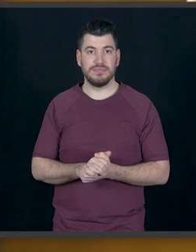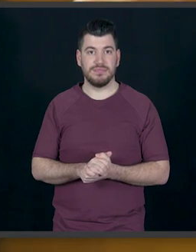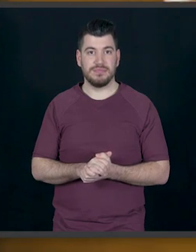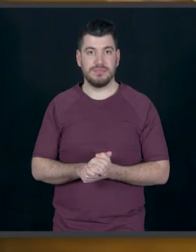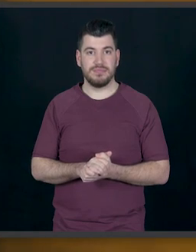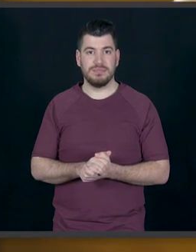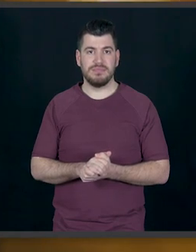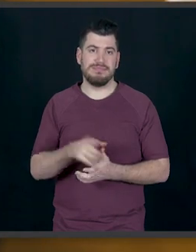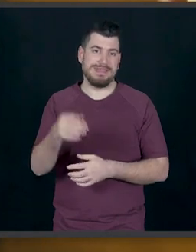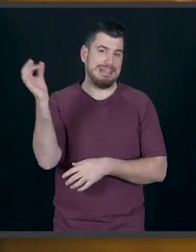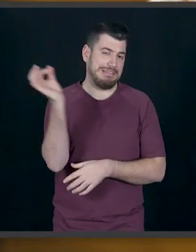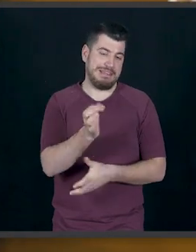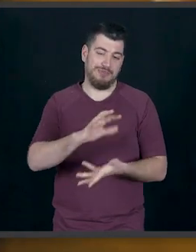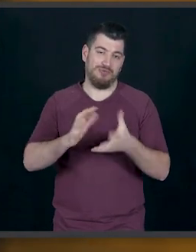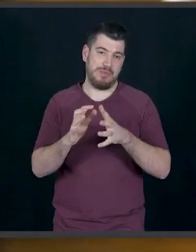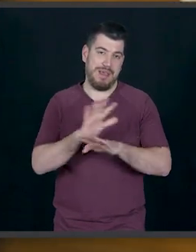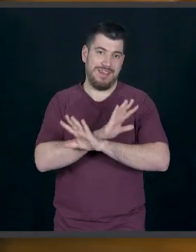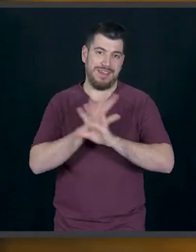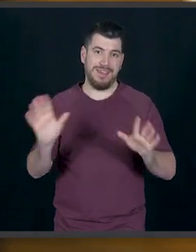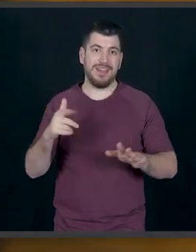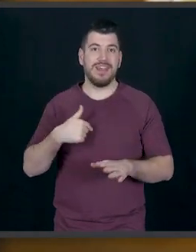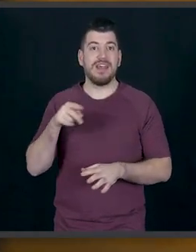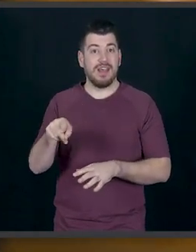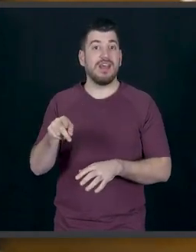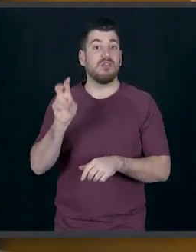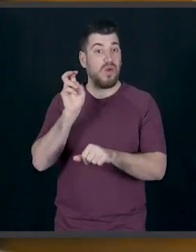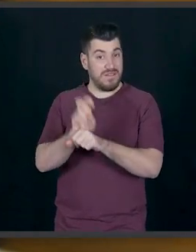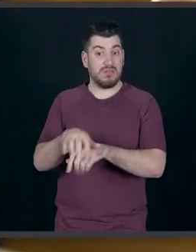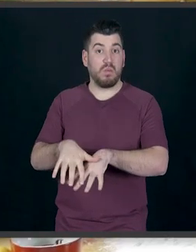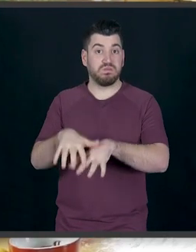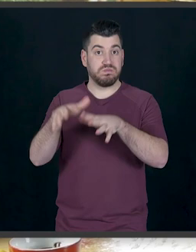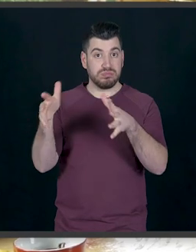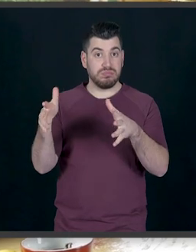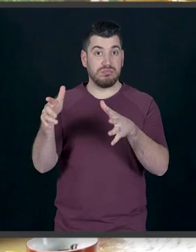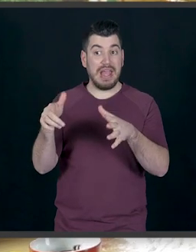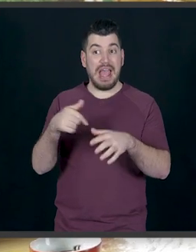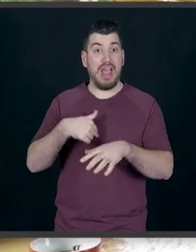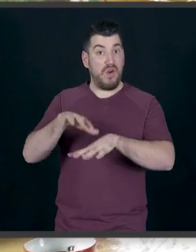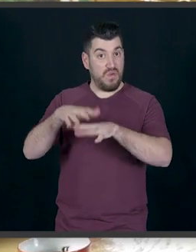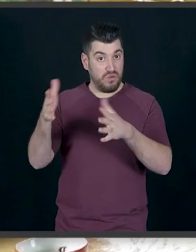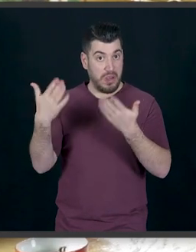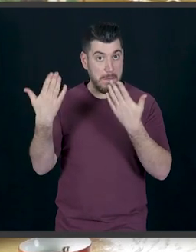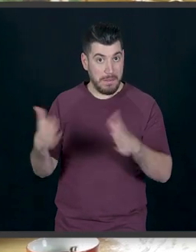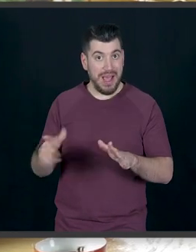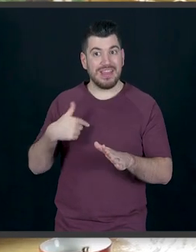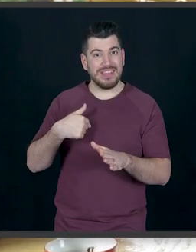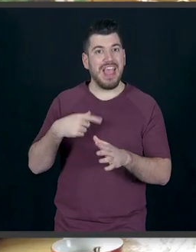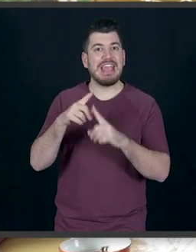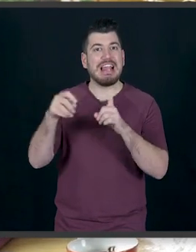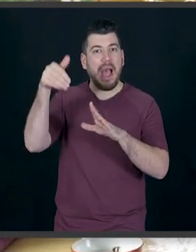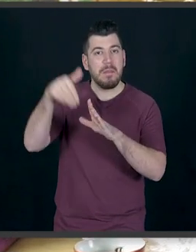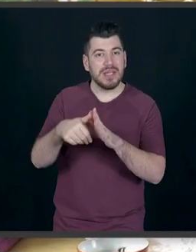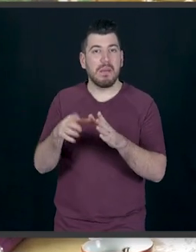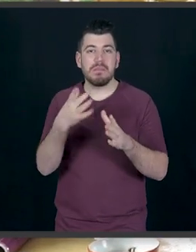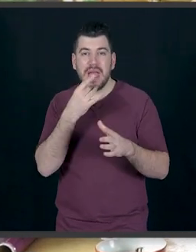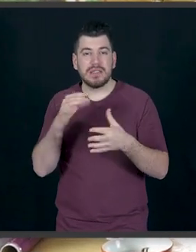Βλέπετε τι τέλειο ζυμάρι που είναι. Καθώς το αφήσαμε να φουσκώσει, εκτός ότι φούσκωσε, έδεσαν κι όλα τα υλικά μεταξύ